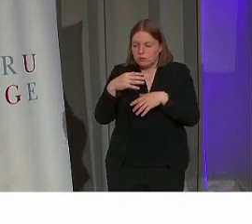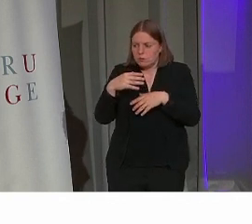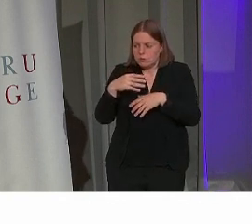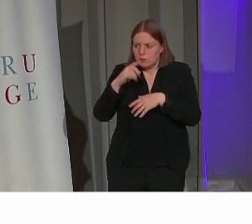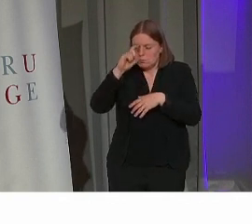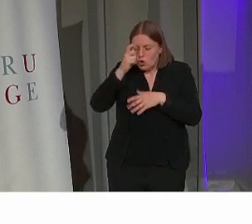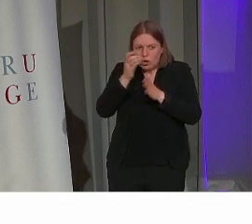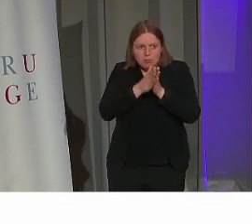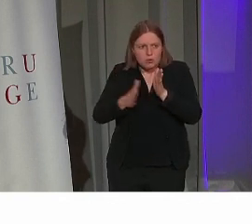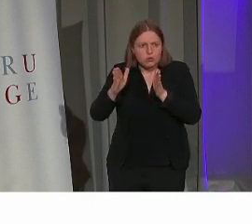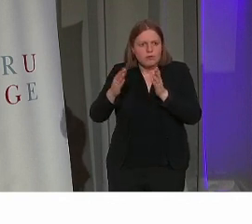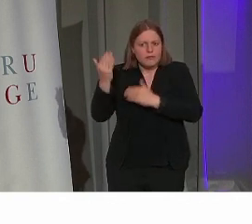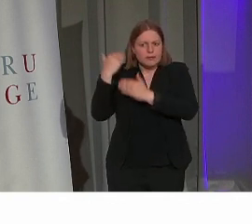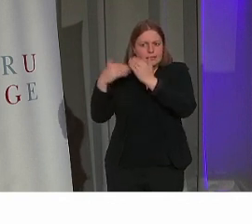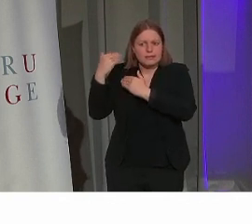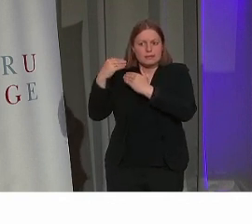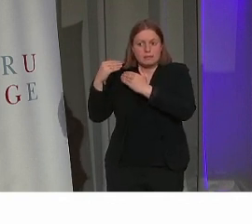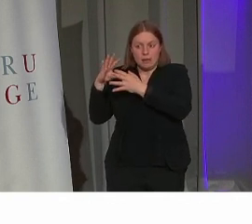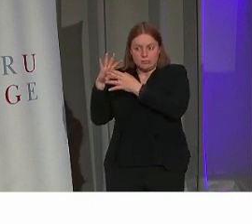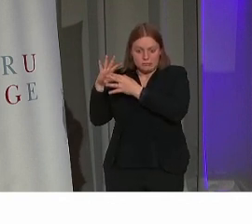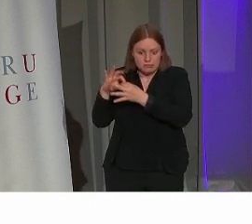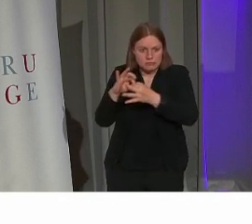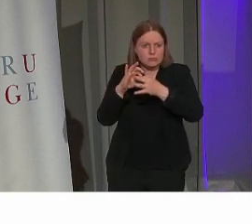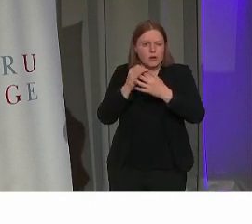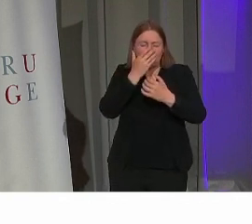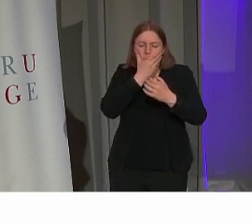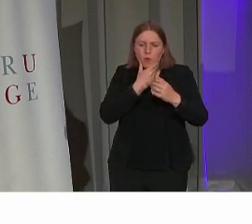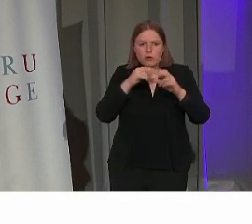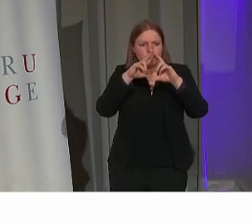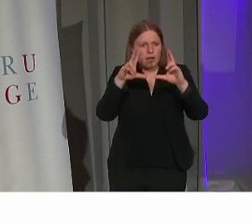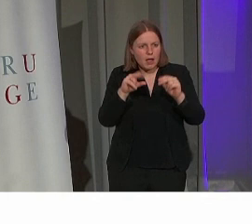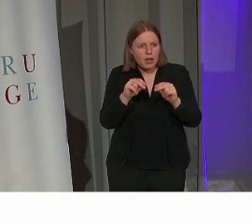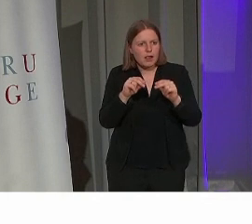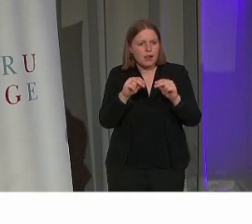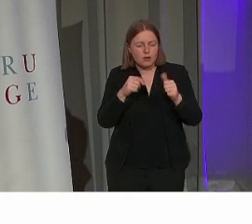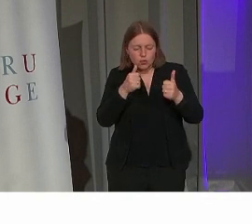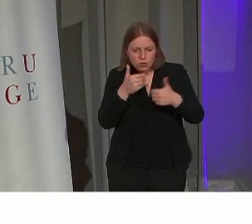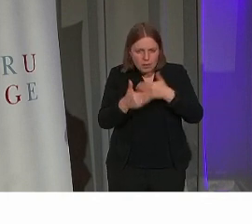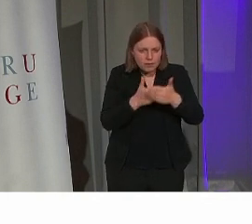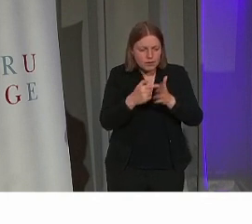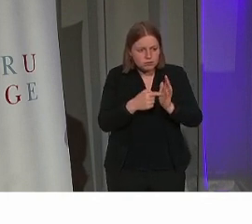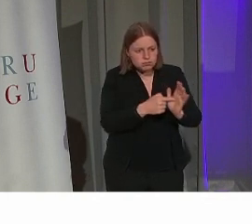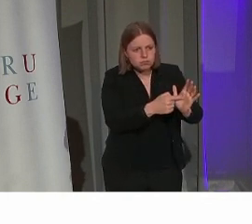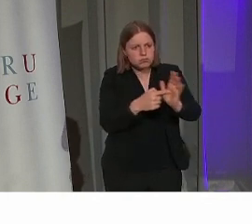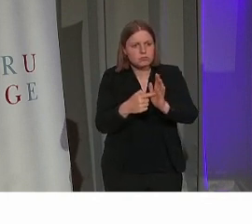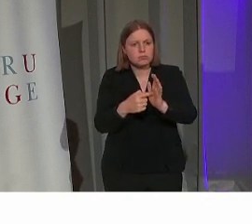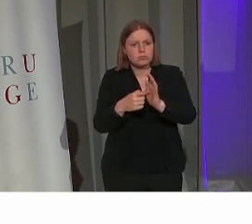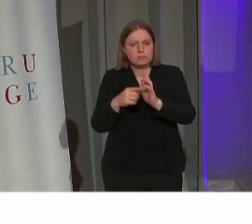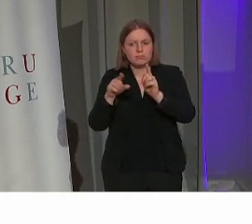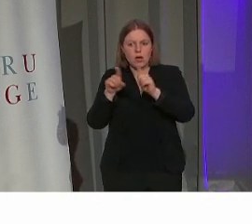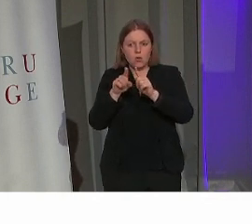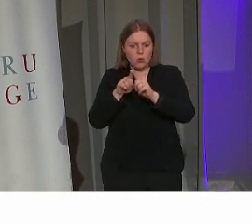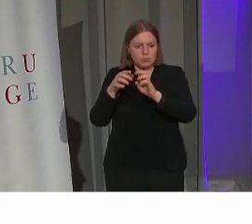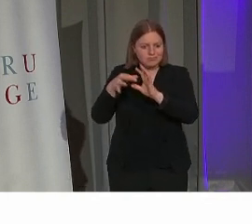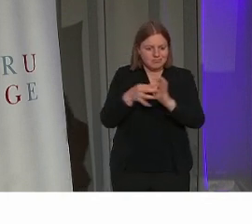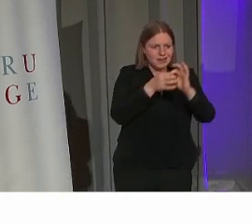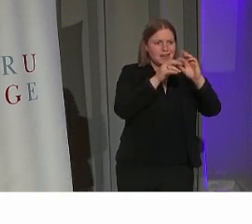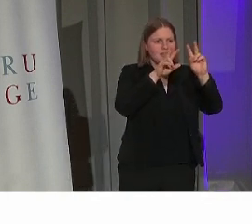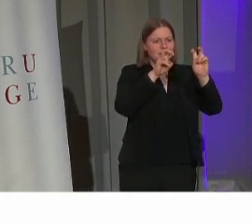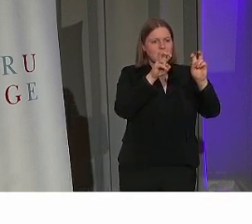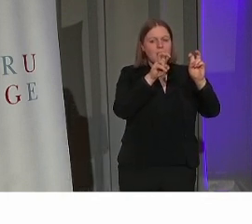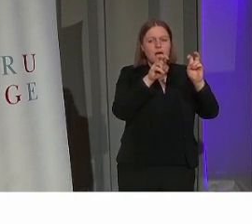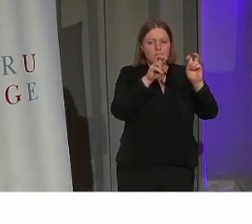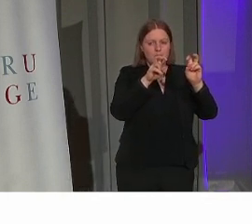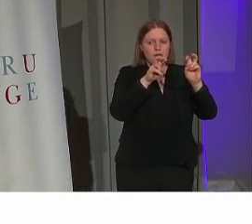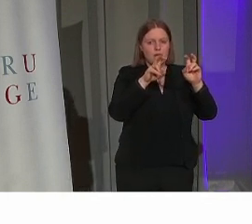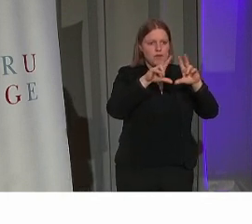geschiedenis. We koppelen daar een heel mooi verhaal aan dat op een heel goede manier gebracht is. Maar we koppelen daar ook een universeel thema aan. Namelijk